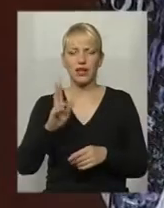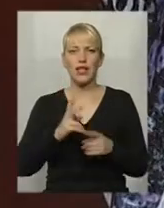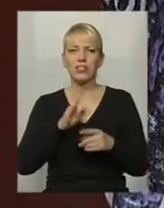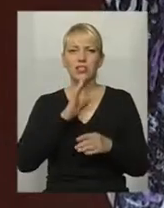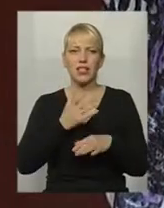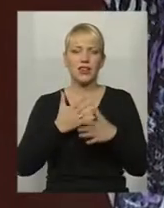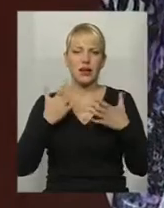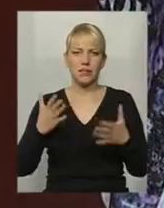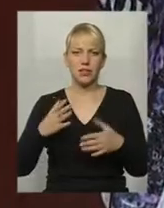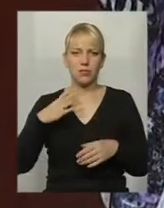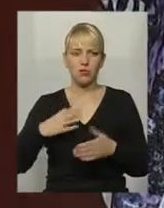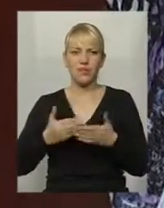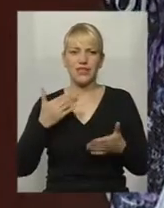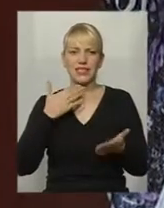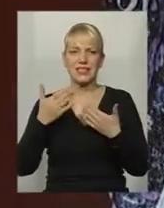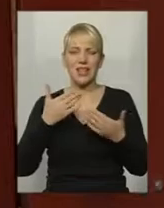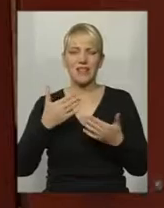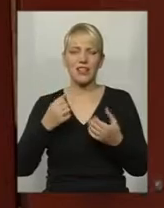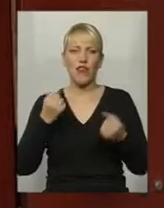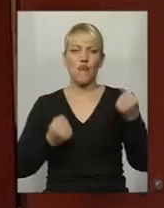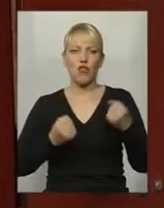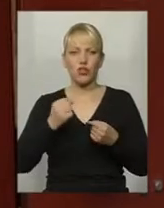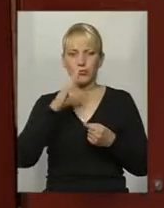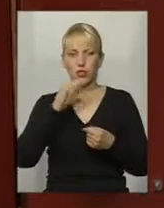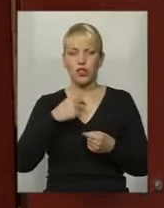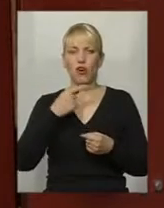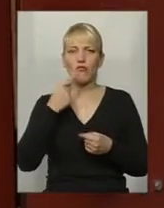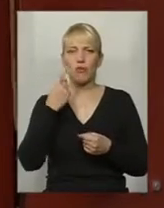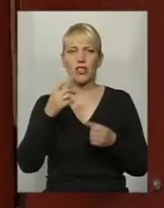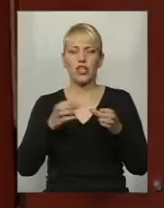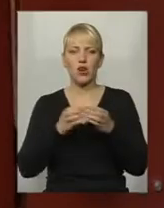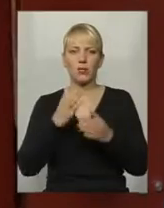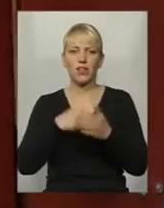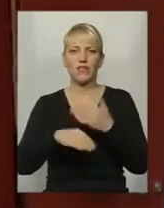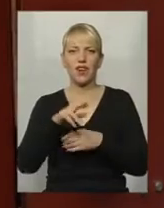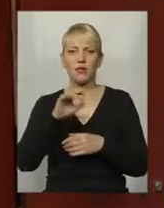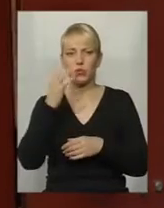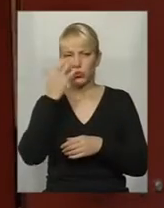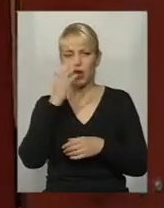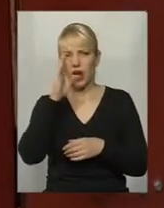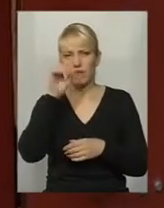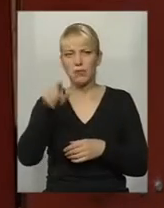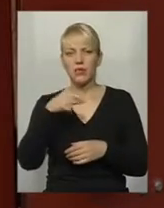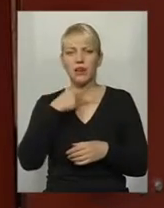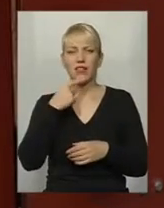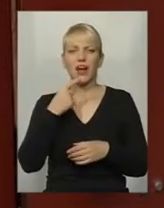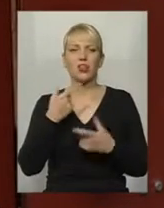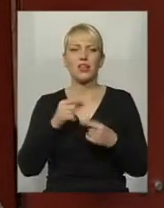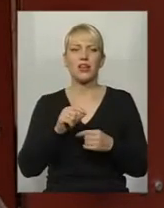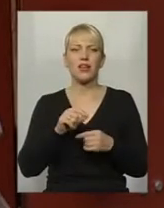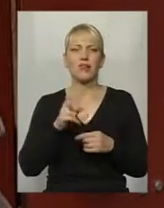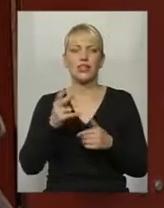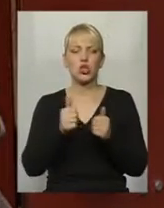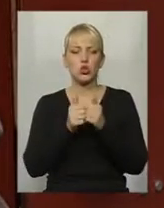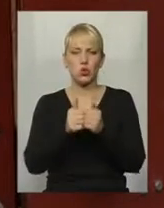жінка потерпає відставлення водіїв маршруток. Я кажу, перша група, інвалід позору, він мені каже, що де вас супроводжують?